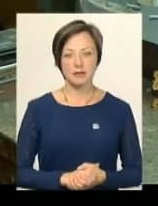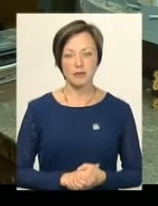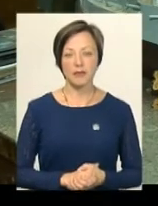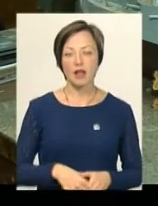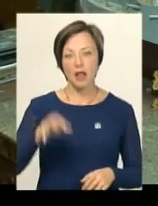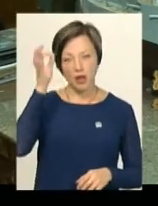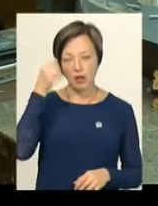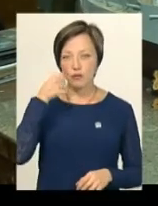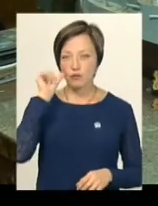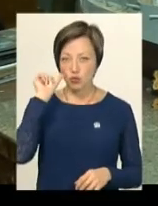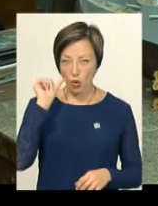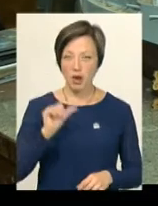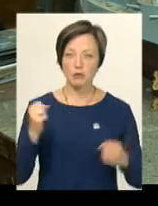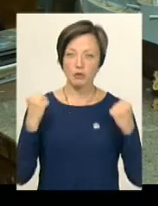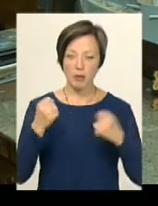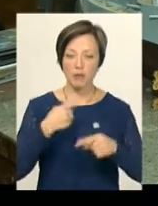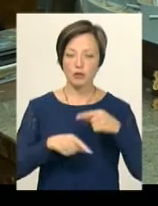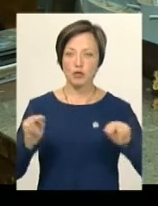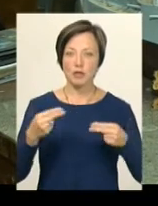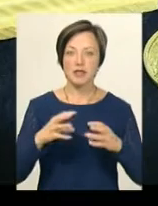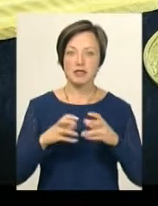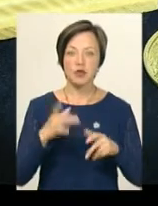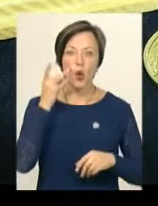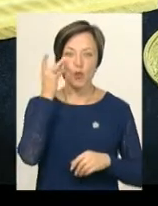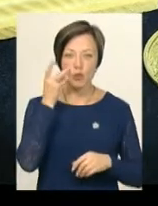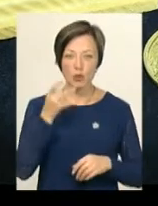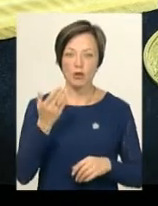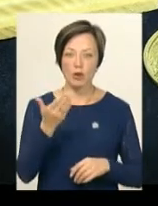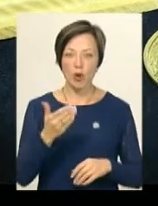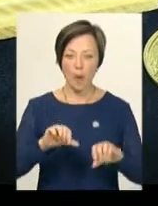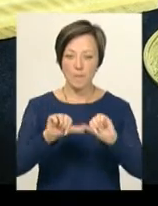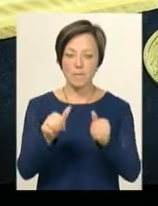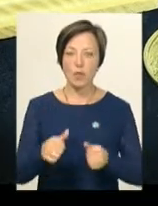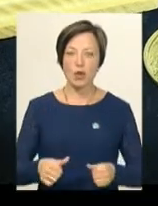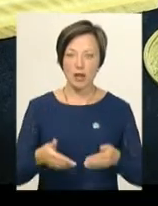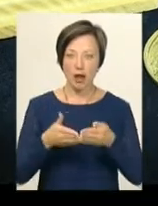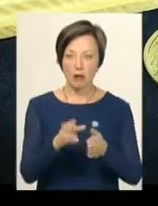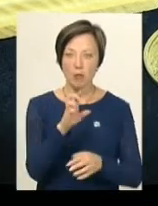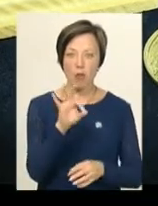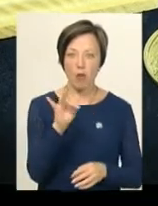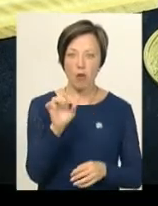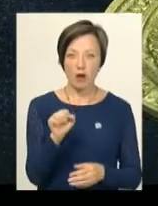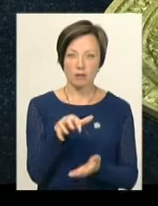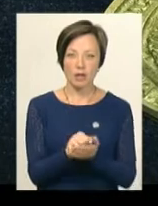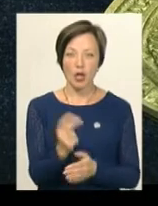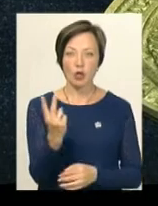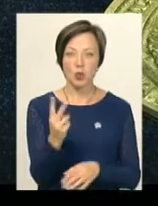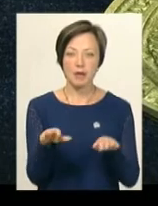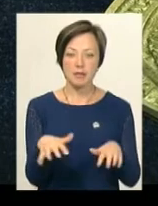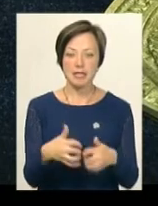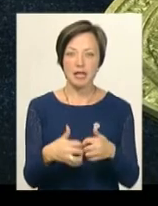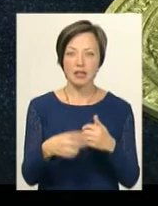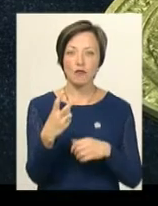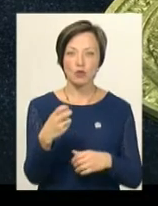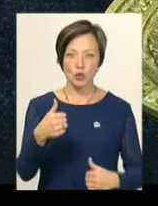Нагадаю, учора судномоделіст повернувся з чемпіонату світу з Румунії, де його модель торпедного катера «Бора» посіла друге місце серед більш ніж